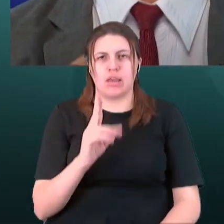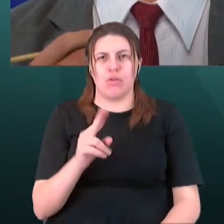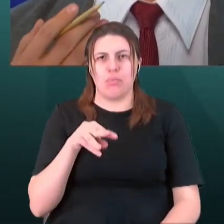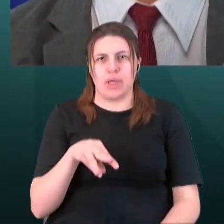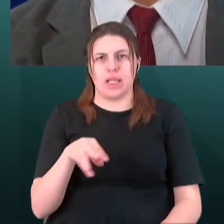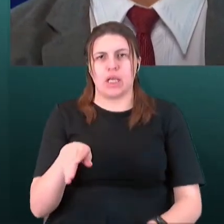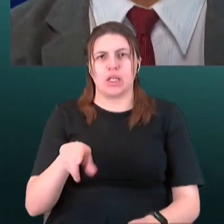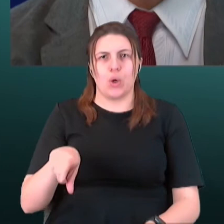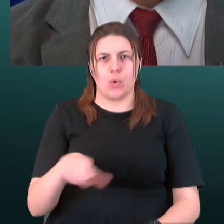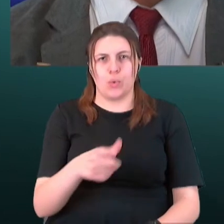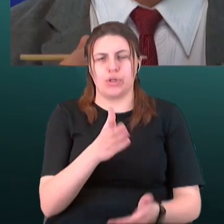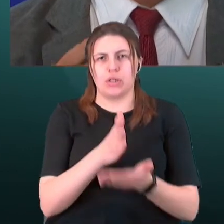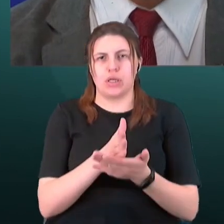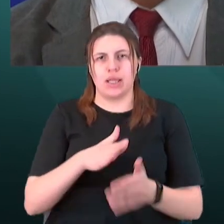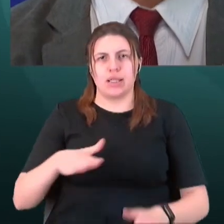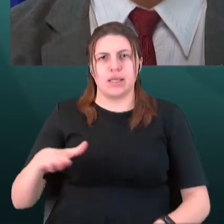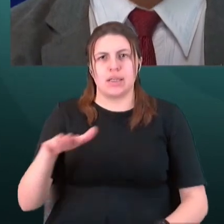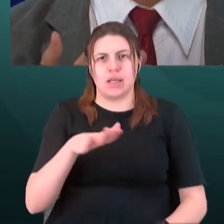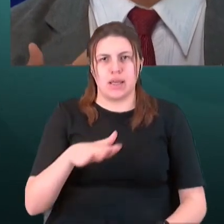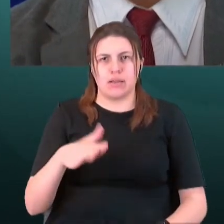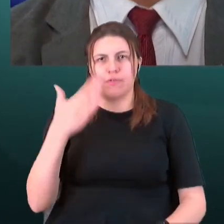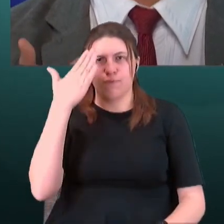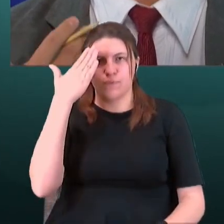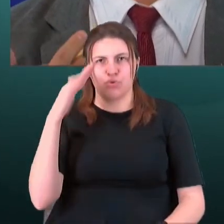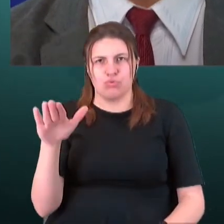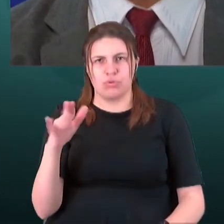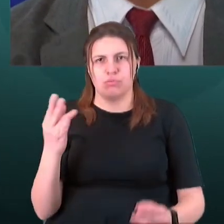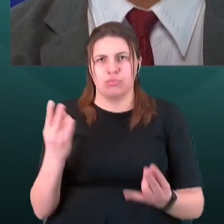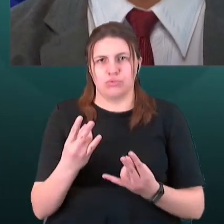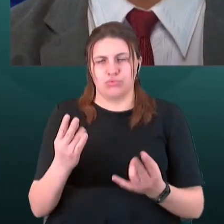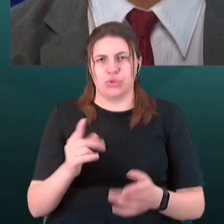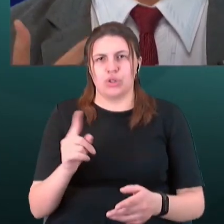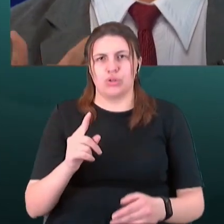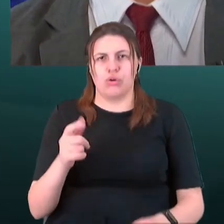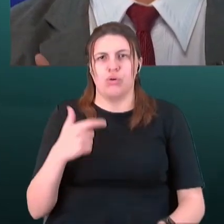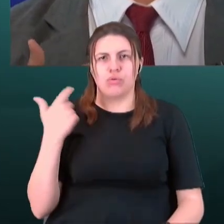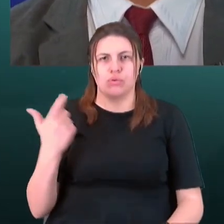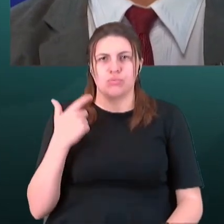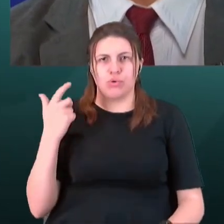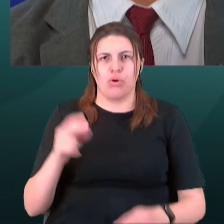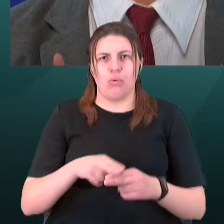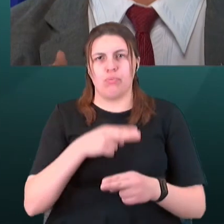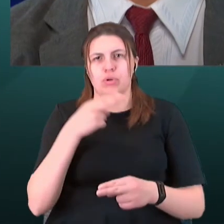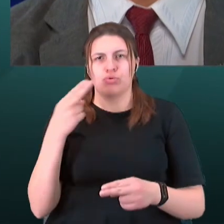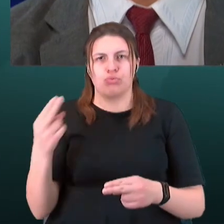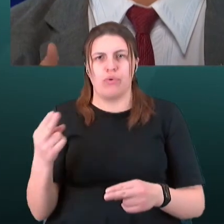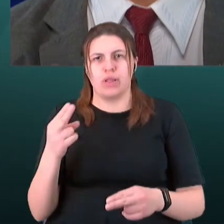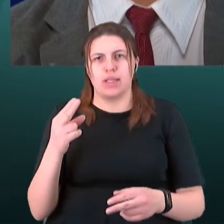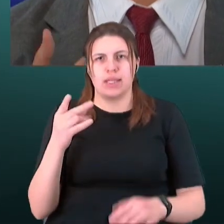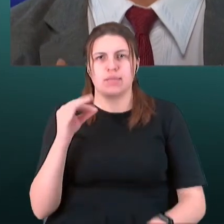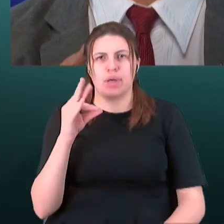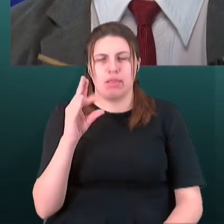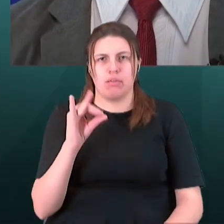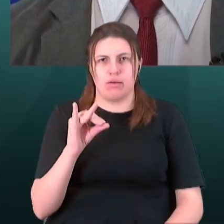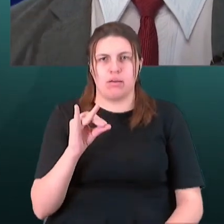потребують відчуження. І господарям потрібно компенсувати збитки. Скільки людей можуть переселити